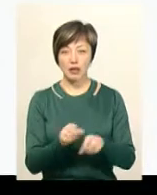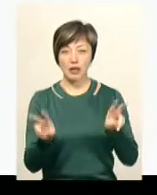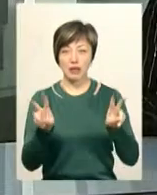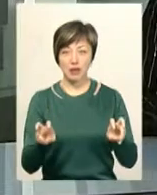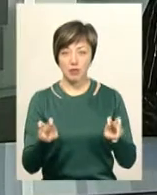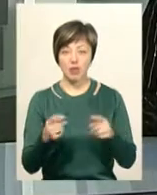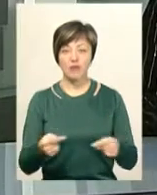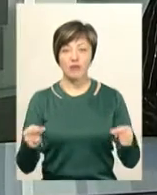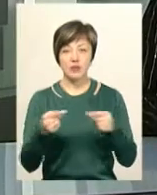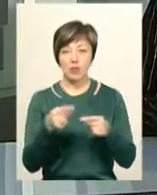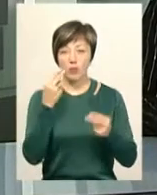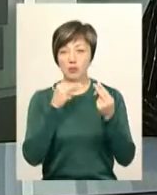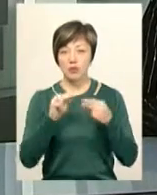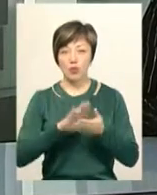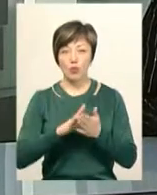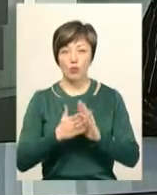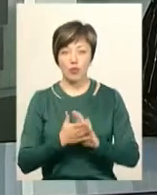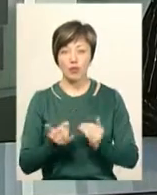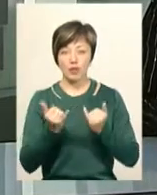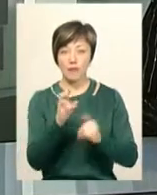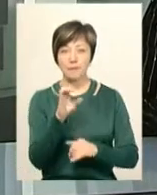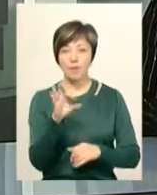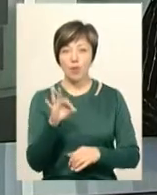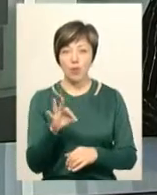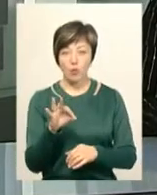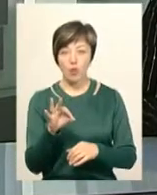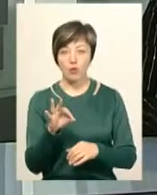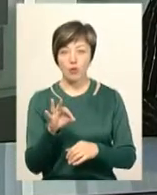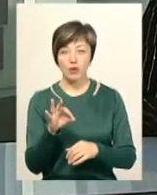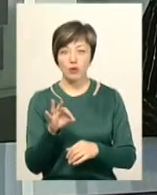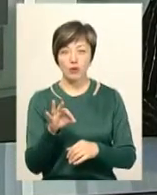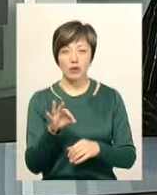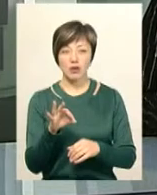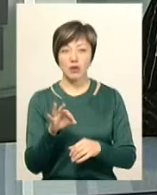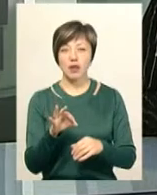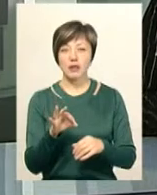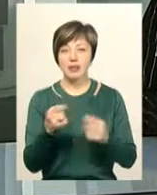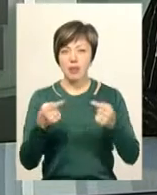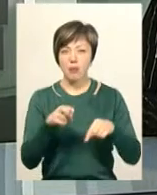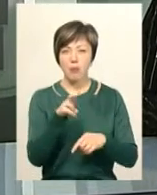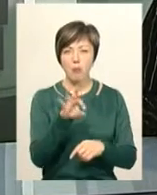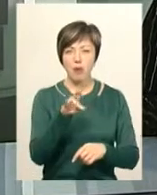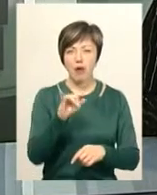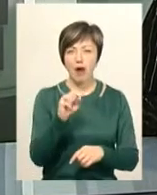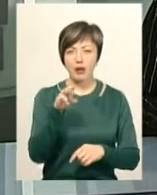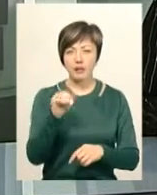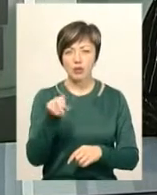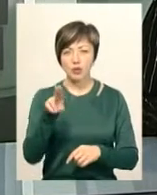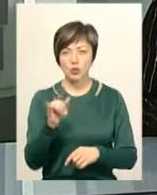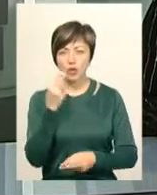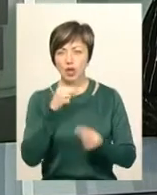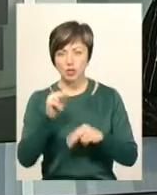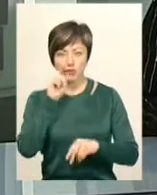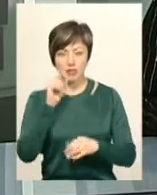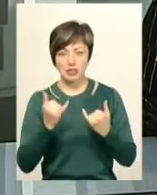тему визначення оптимальних умов для біодеградації полілактиду стала найкращою в Україні. Зараз Юлія